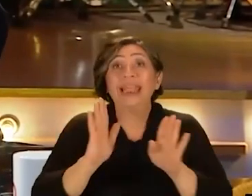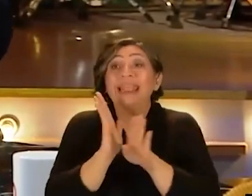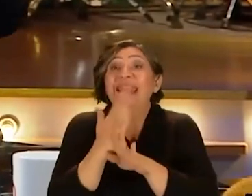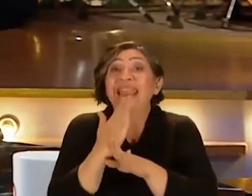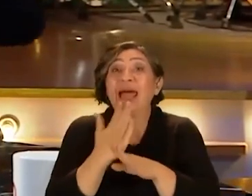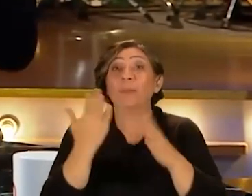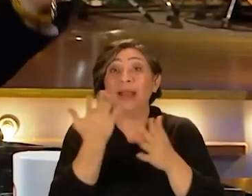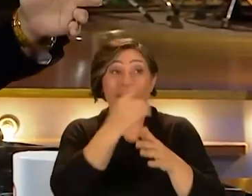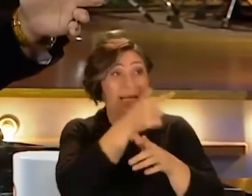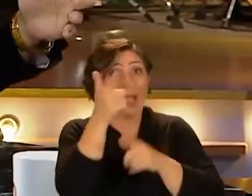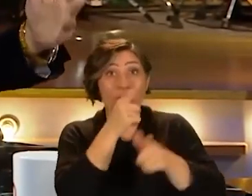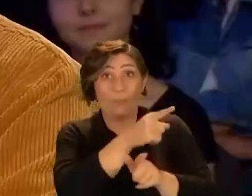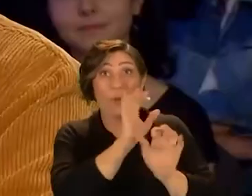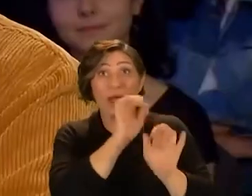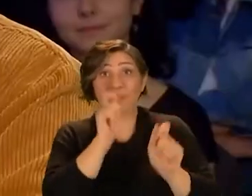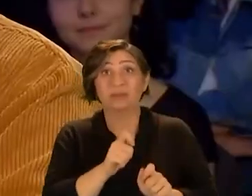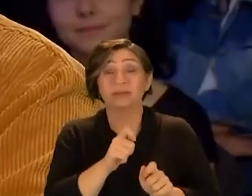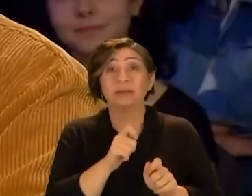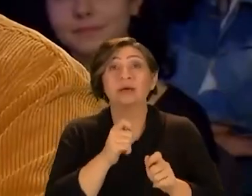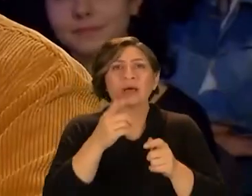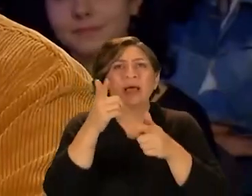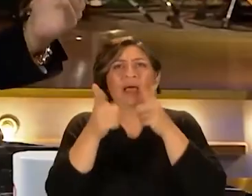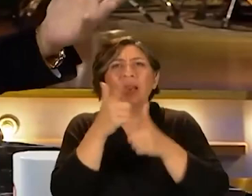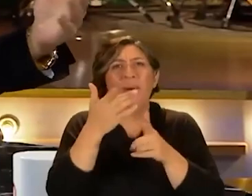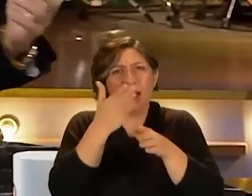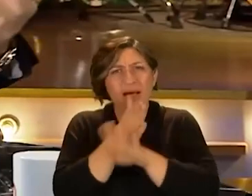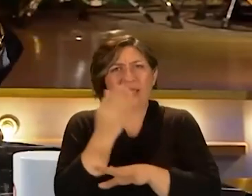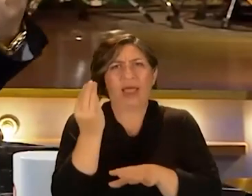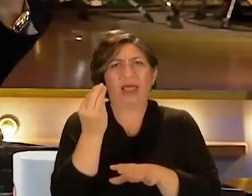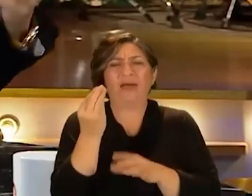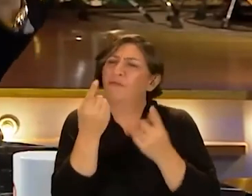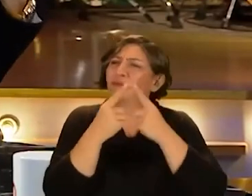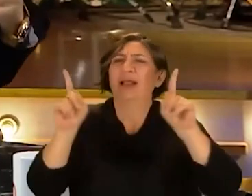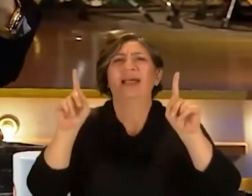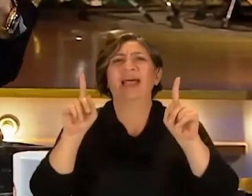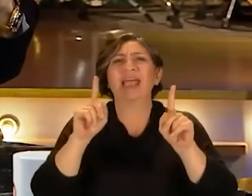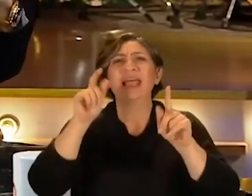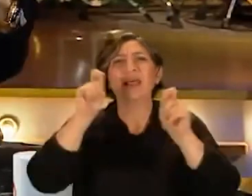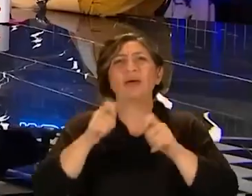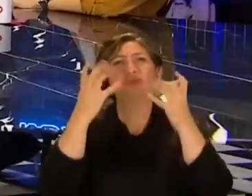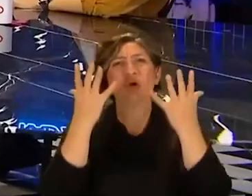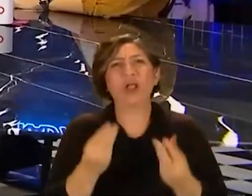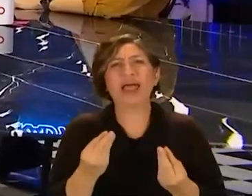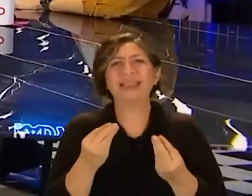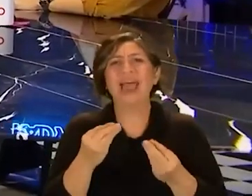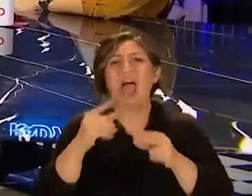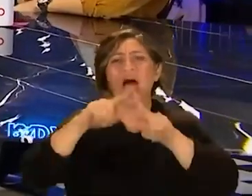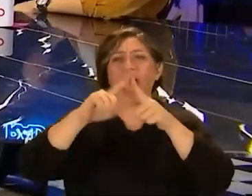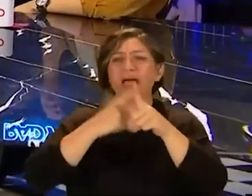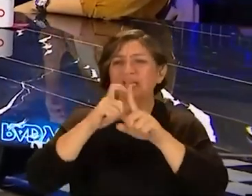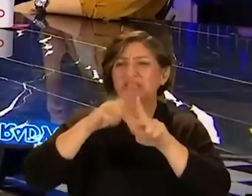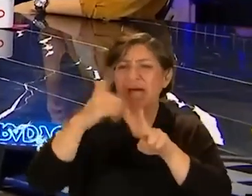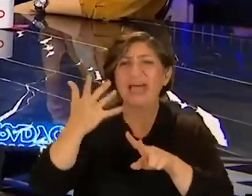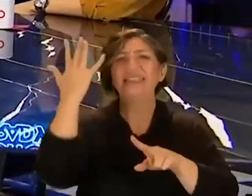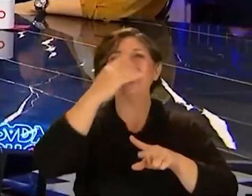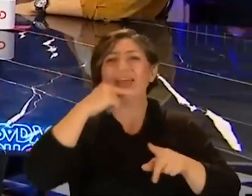neden madem klibi böyle yaptın. Çünkü klip hakikaten iyi hakikaten ya bence yapılmış olan yani Ajda